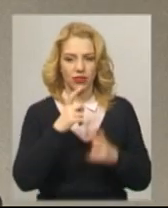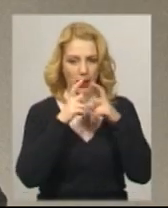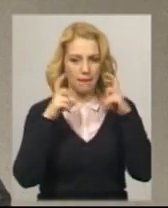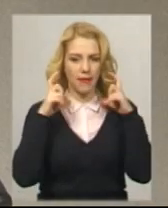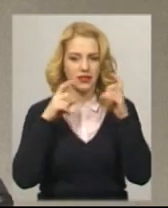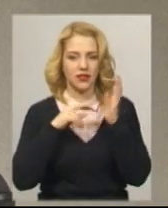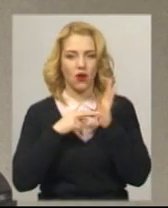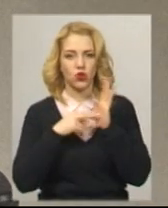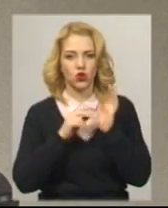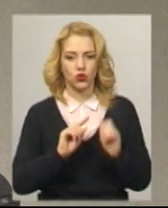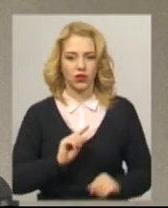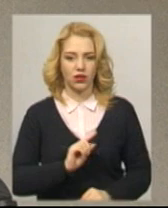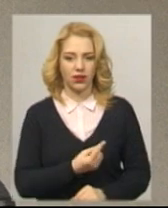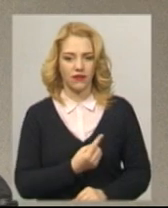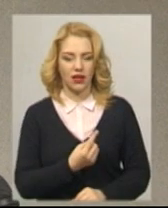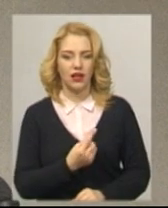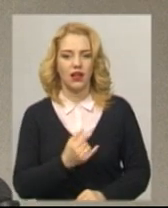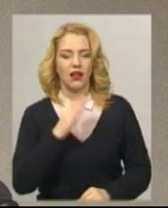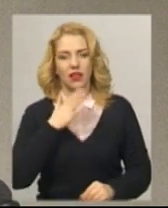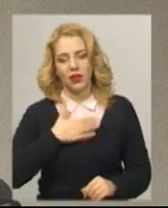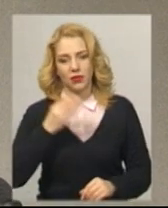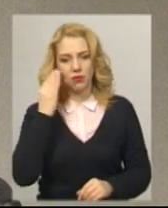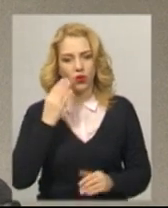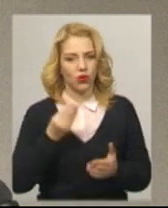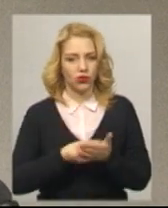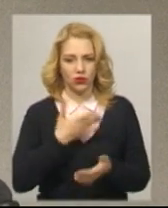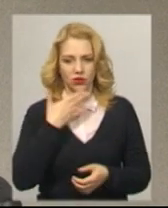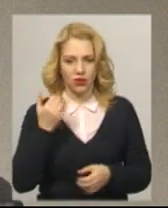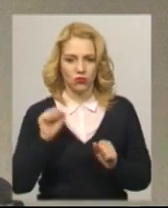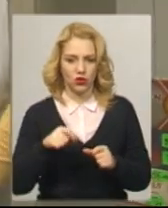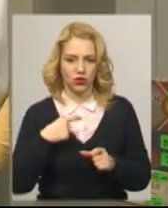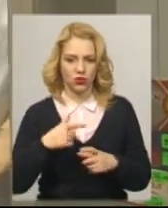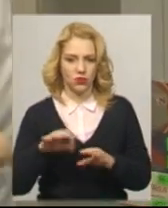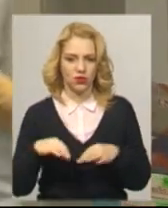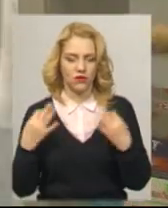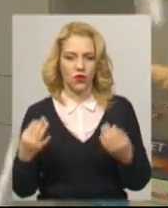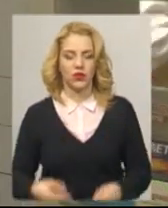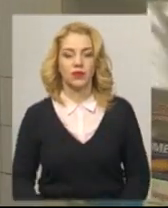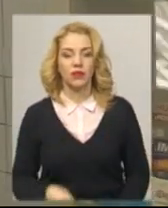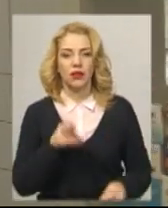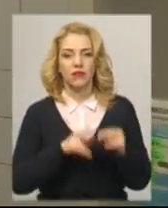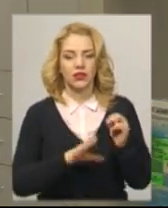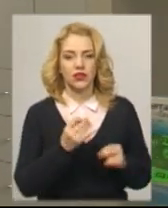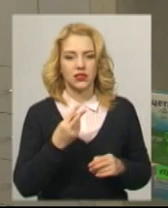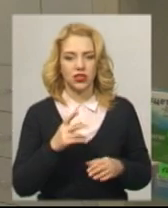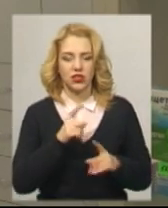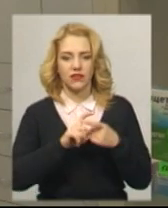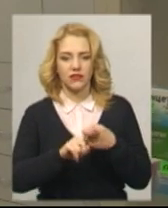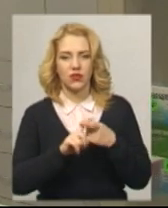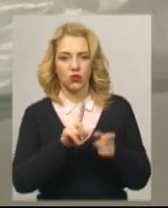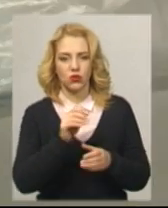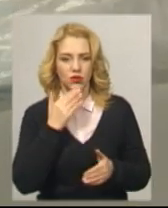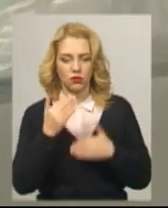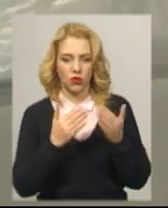коштує одну гривню, на мій погляд це не дуже дорого, можна собі дозволити. З кінця січня, у зв'язку із попитом, стала